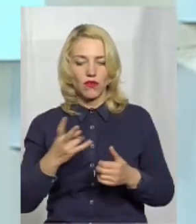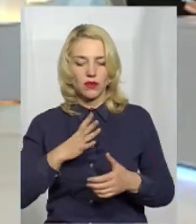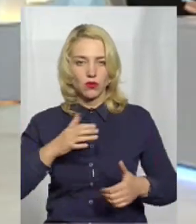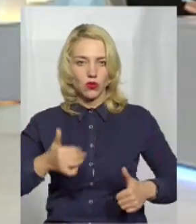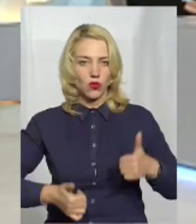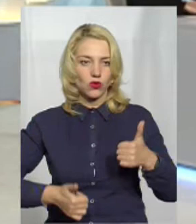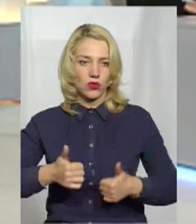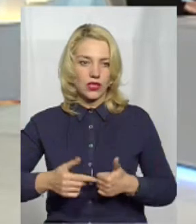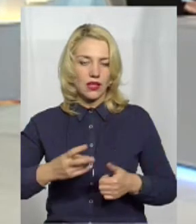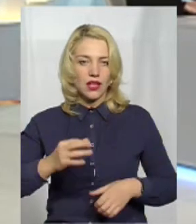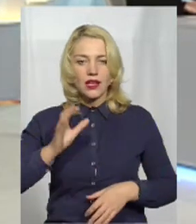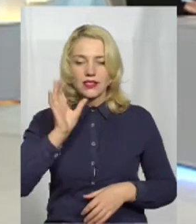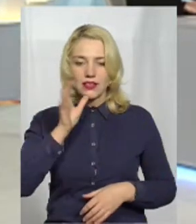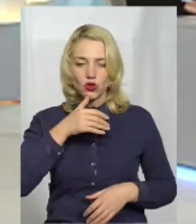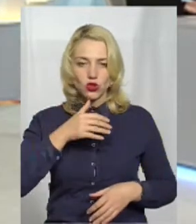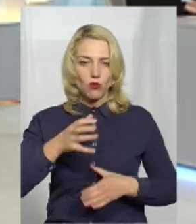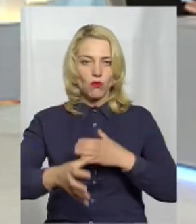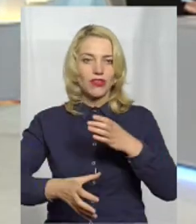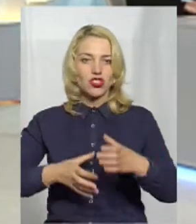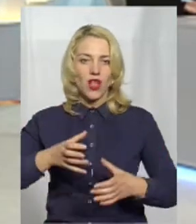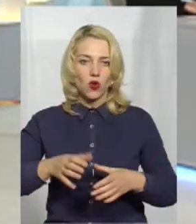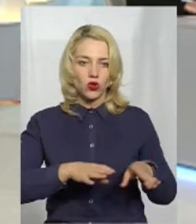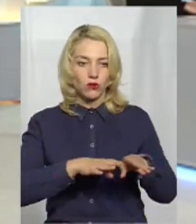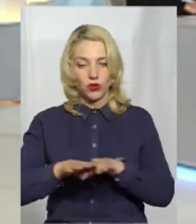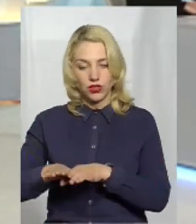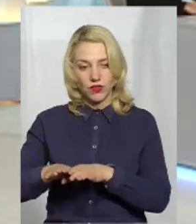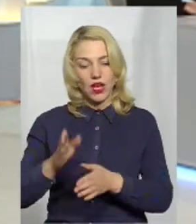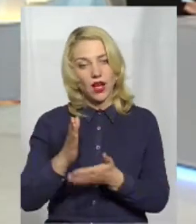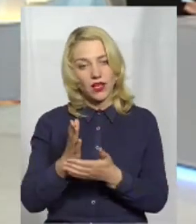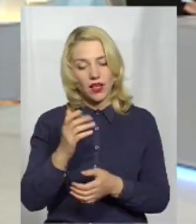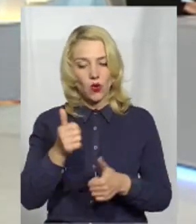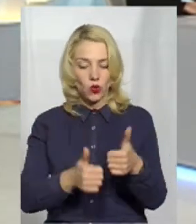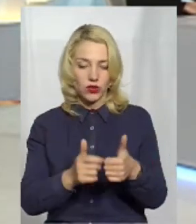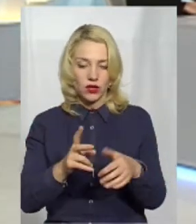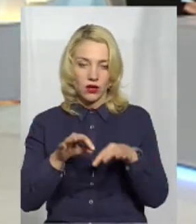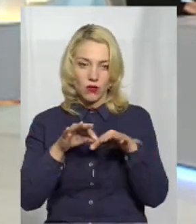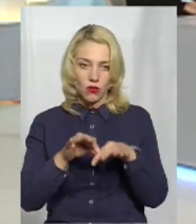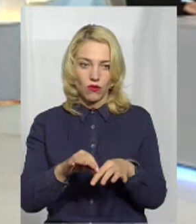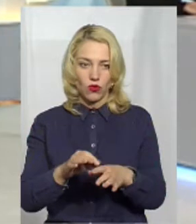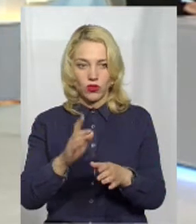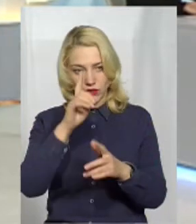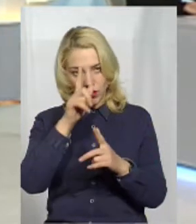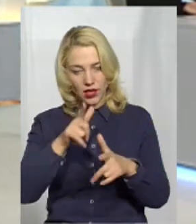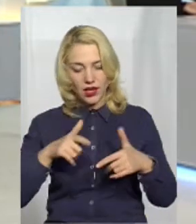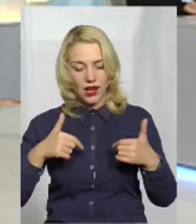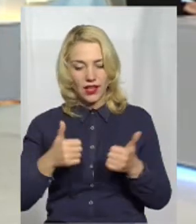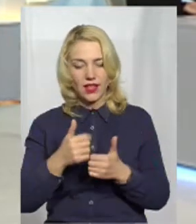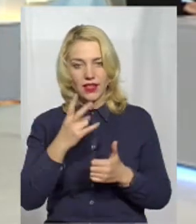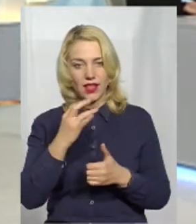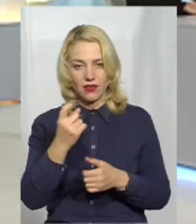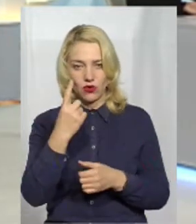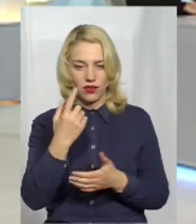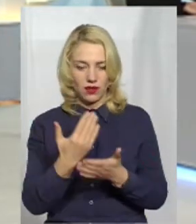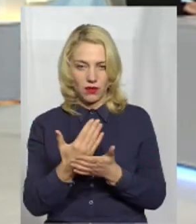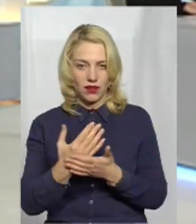тут на досить серйозному міжнародному рівні. А є конкурси, які проводять там якісь країни Європейського Союзу,